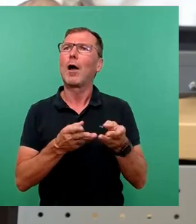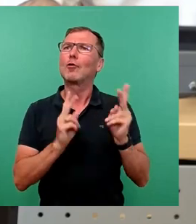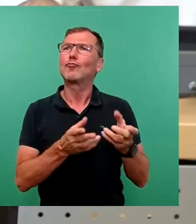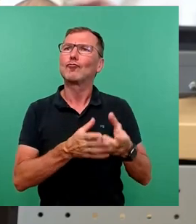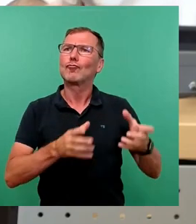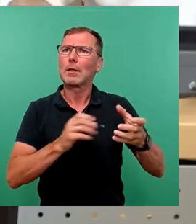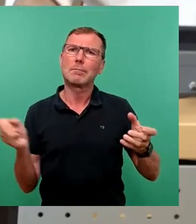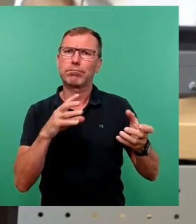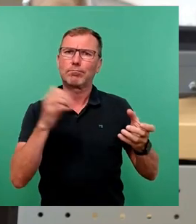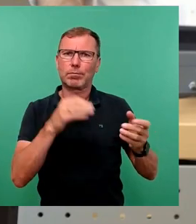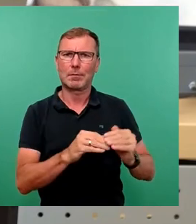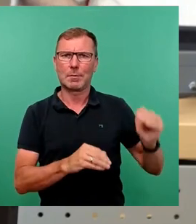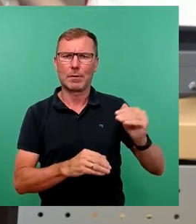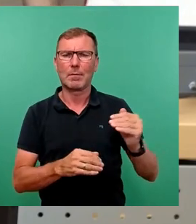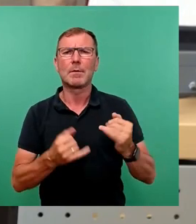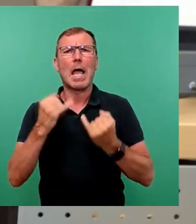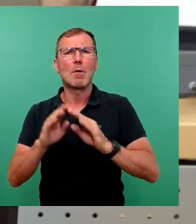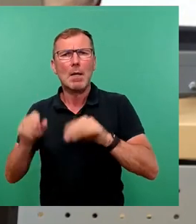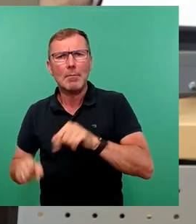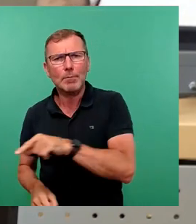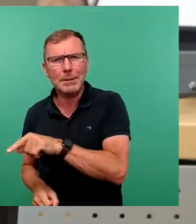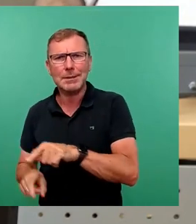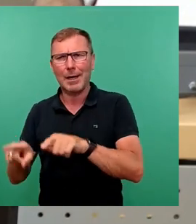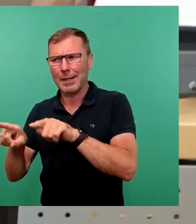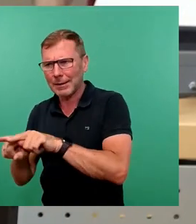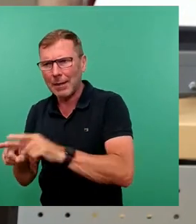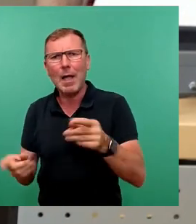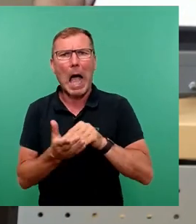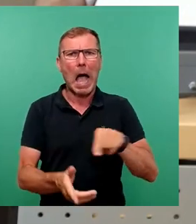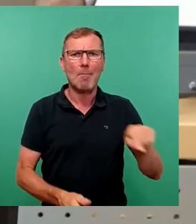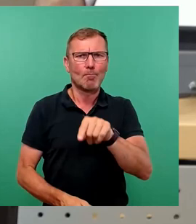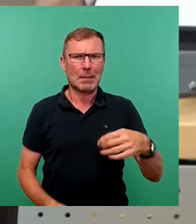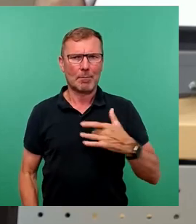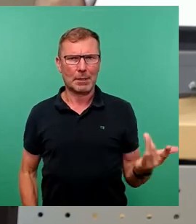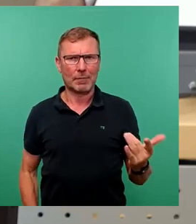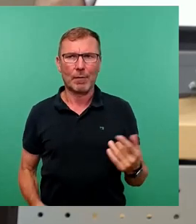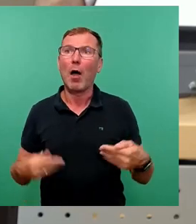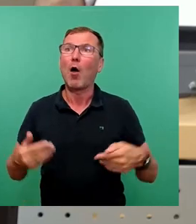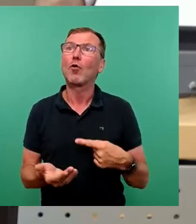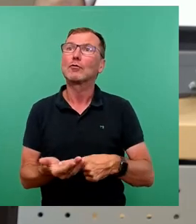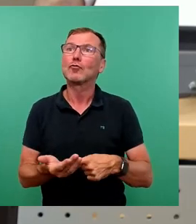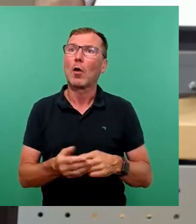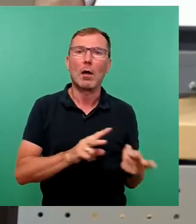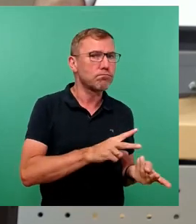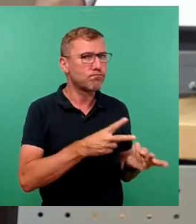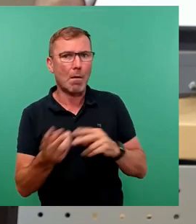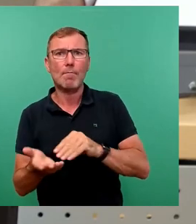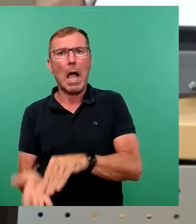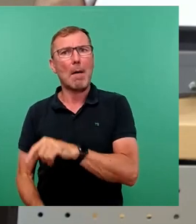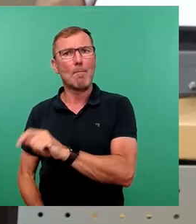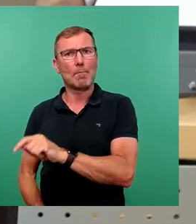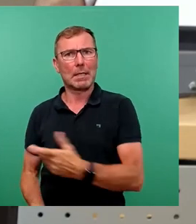Das beträfe Immobilienbesitzer gleichermaßen wie alle Mieter, da die Grundsteuer ja komplett auf die Miete umgelegt werden kann.